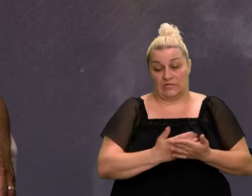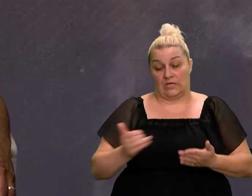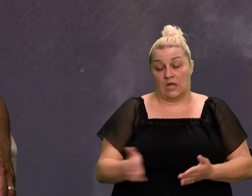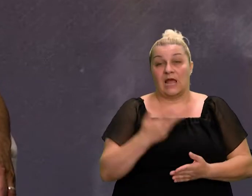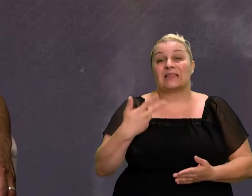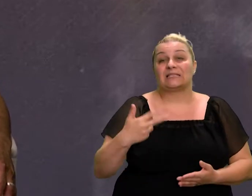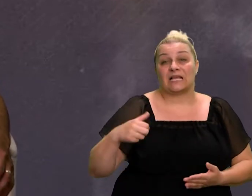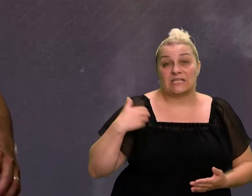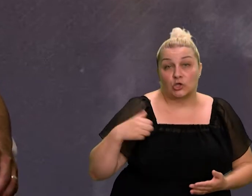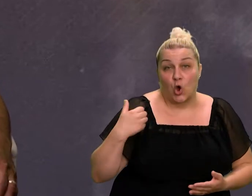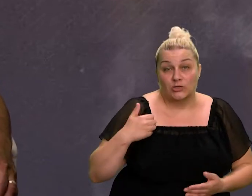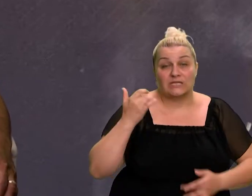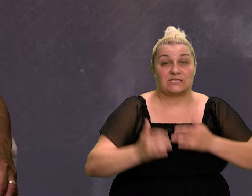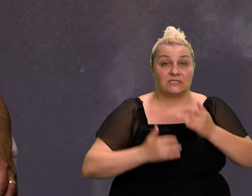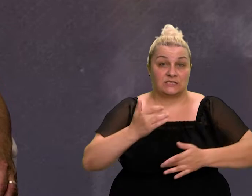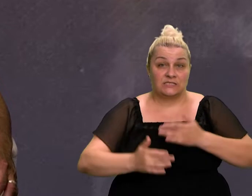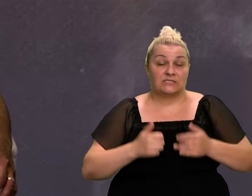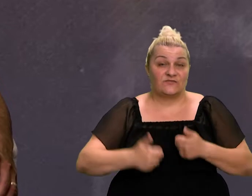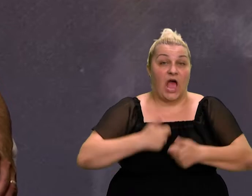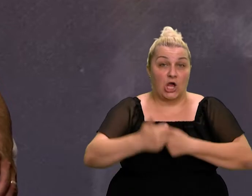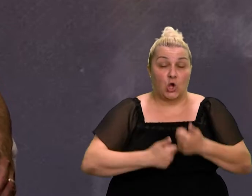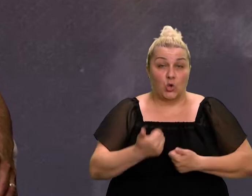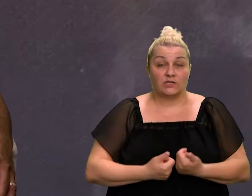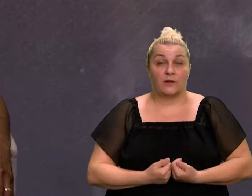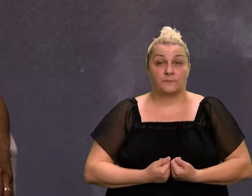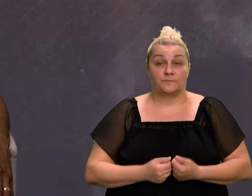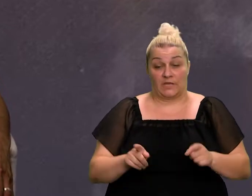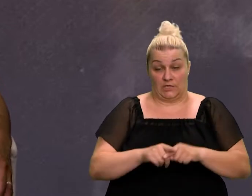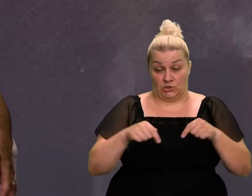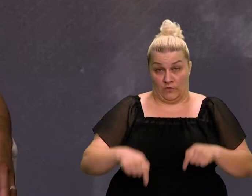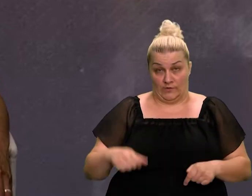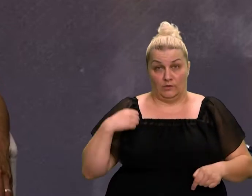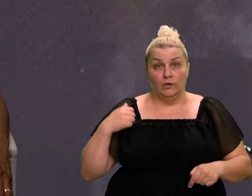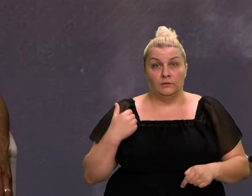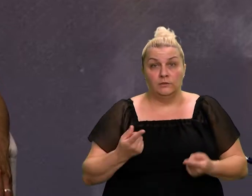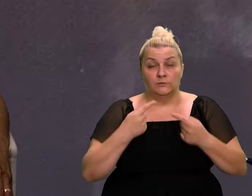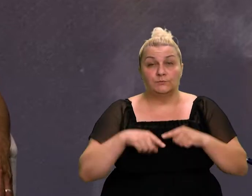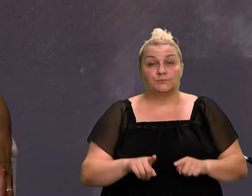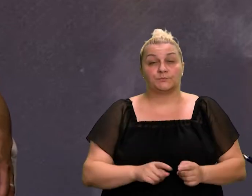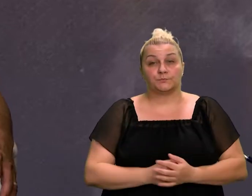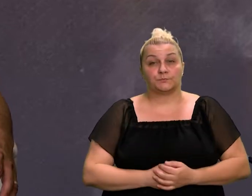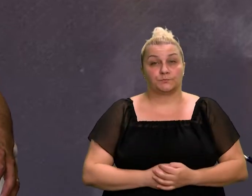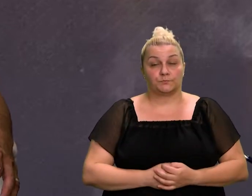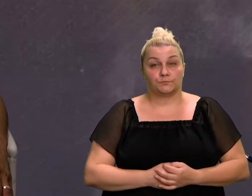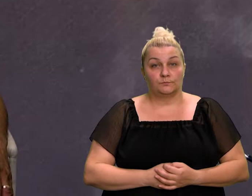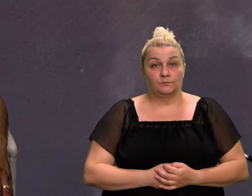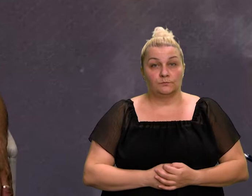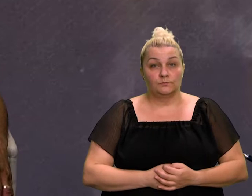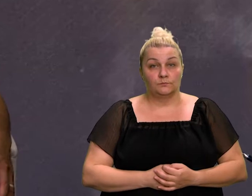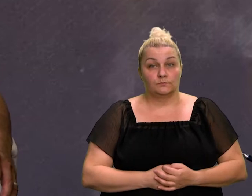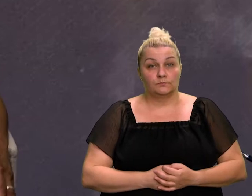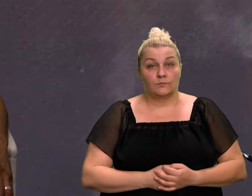obilježavamo, znači svaku godinu. I ovo sad što je napravljeno, ovo velebno izdanje, pa možda